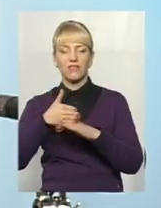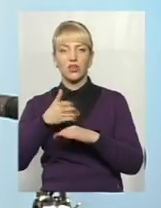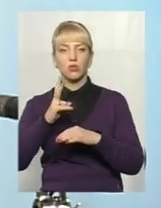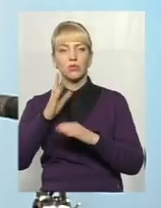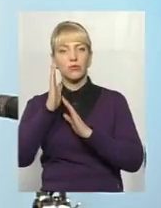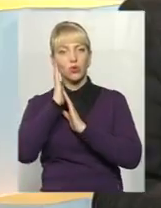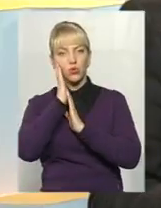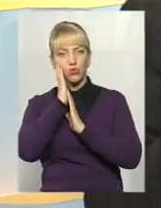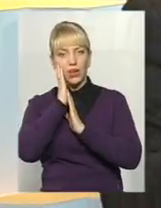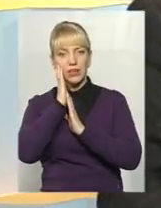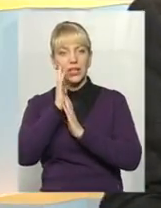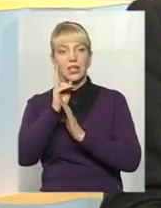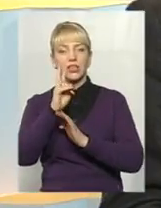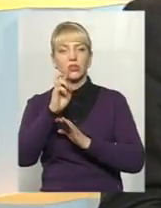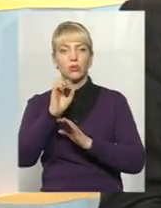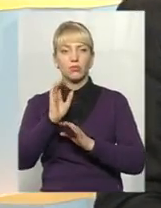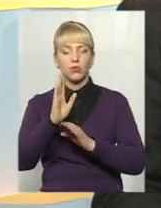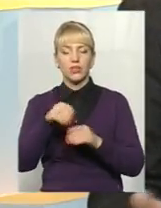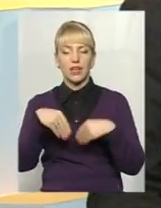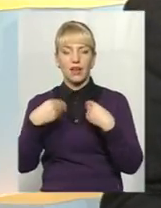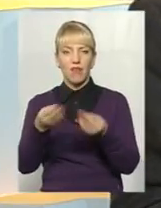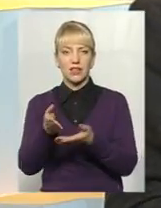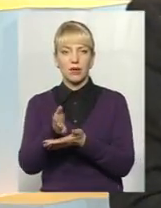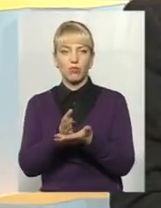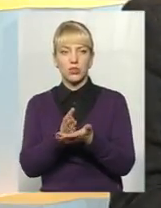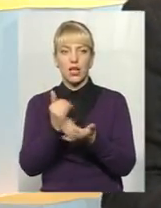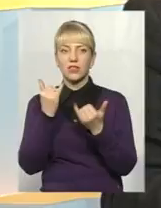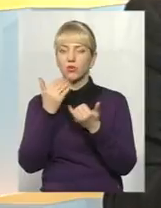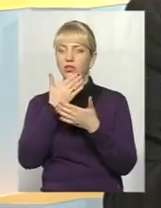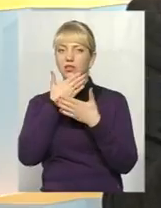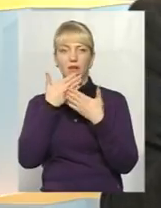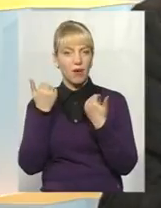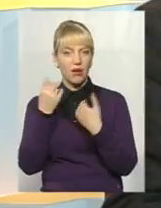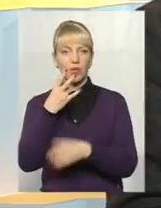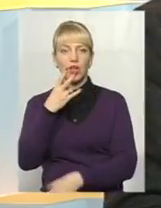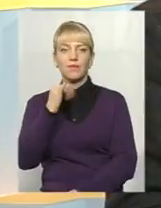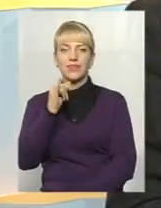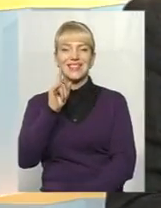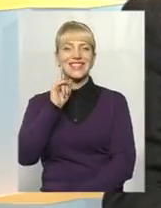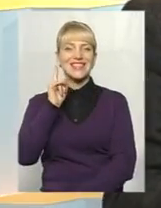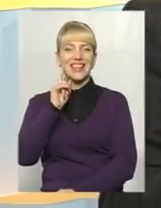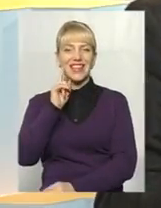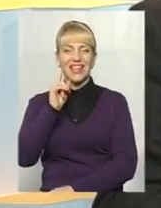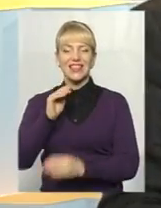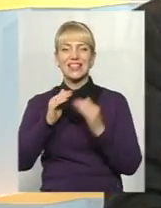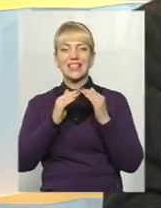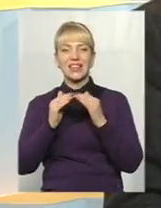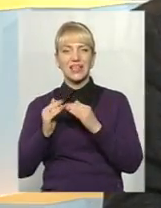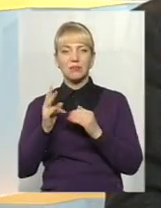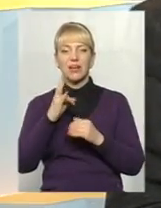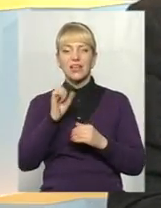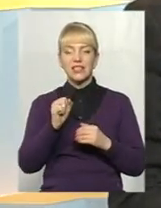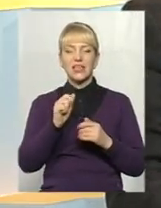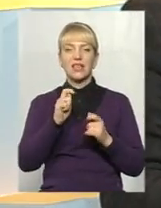ночувати, і ті, хто буде надавати послуги. А сьогодні ми не маємо ні зелених садиб, ні власних